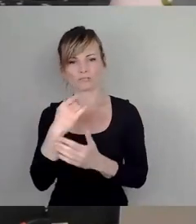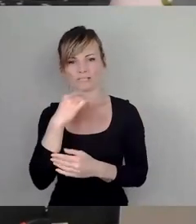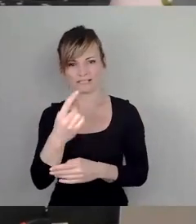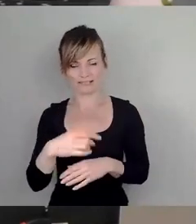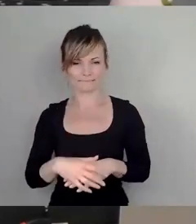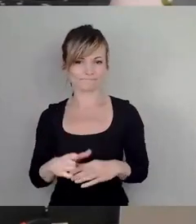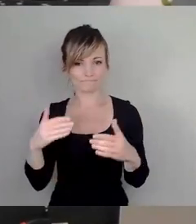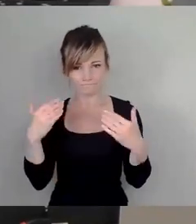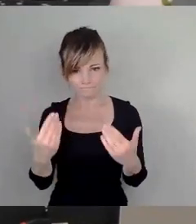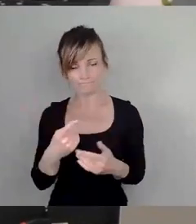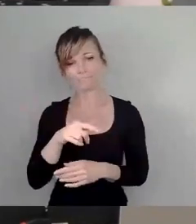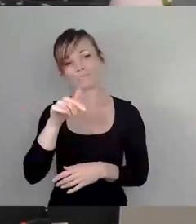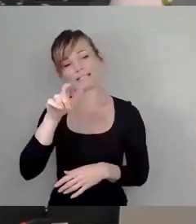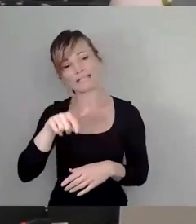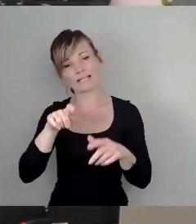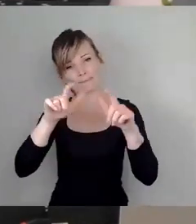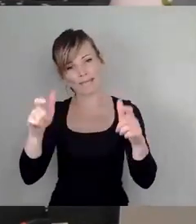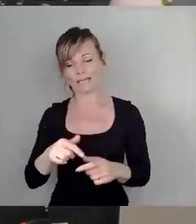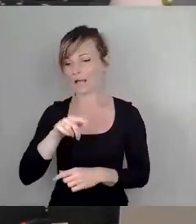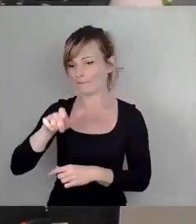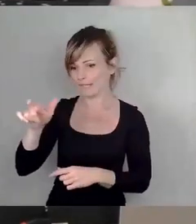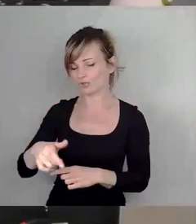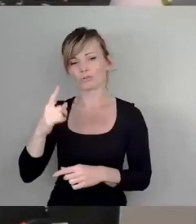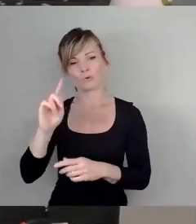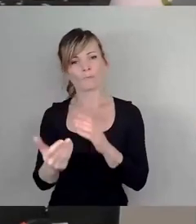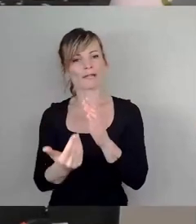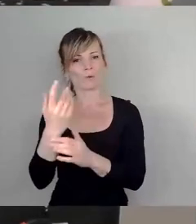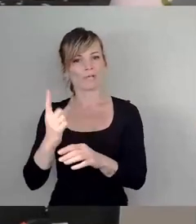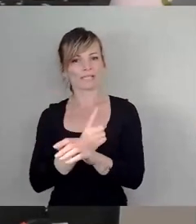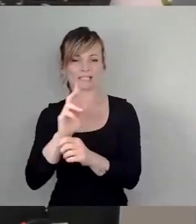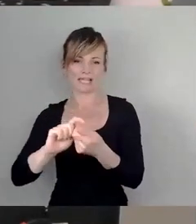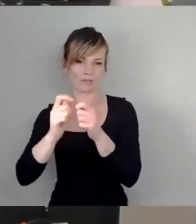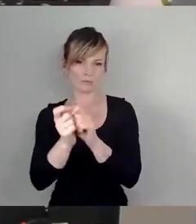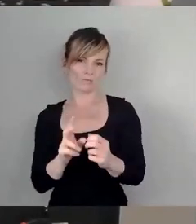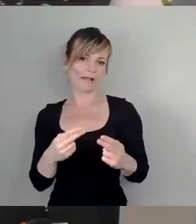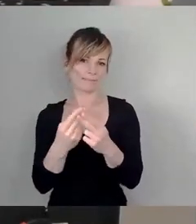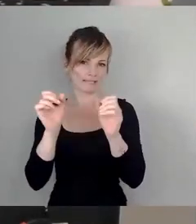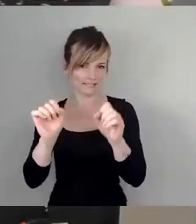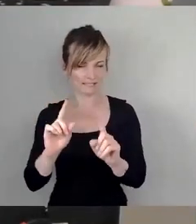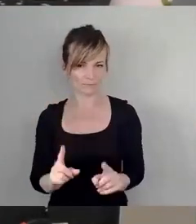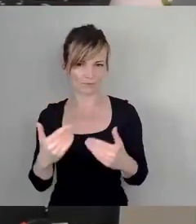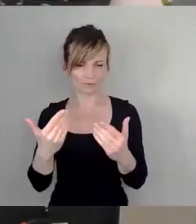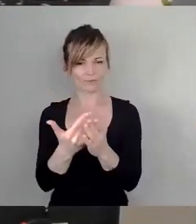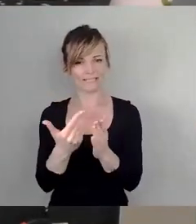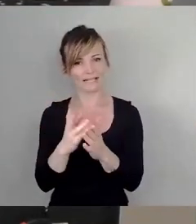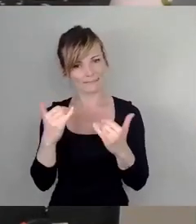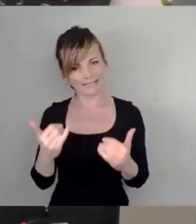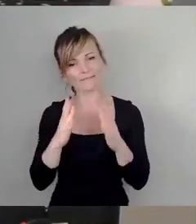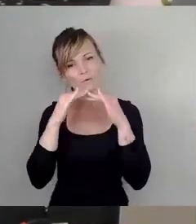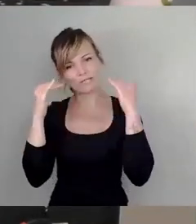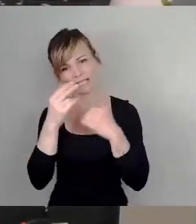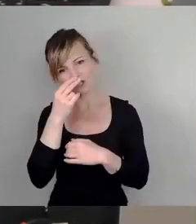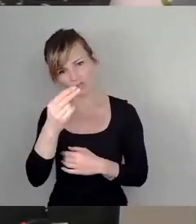nicht nehmen. Lassen wir also die neue Zeit mit ihren Veränderungen jetzt freundlich über dieses Denkmal hinweggehen. Um eine